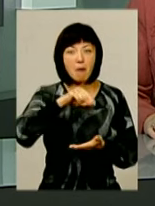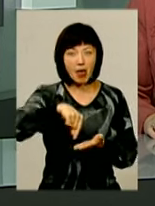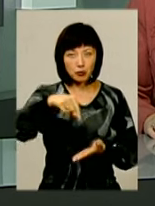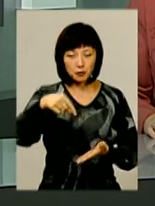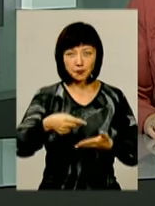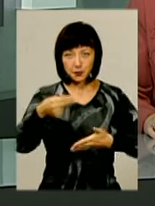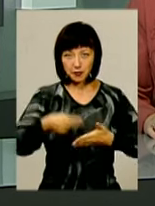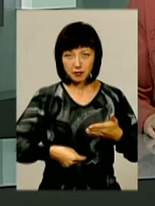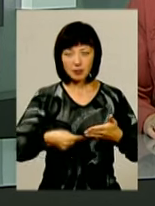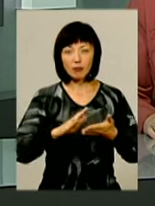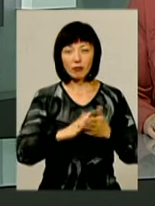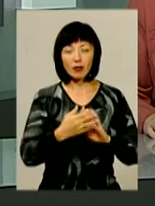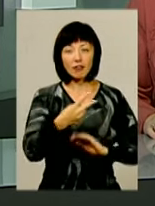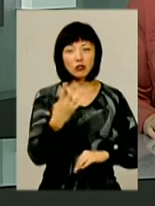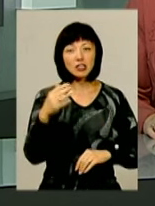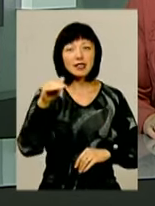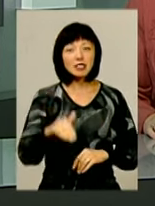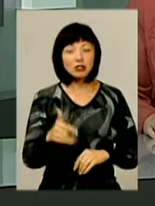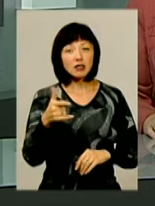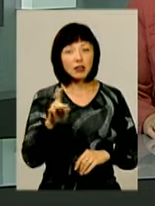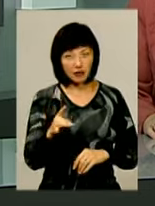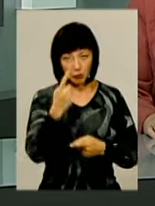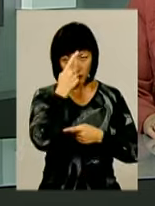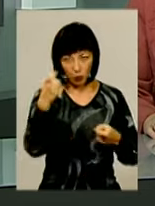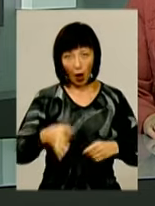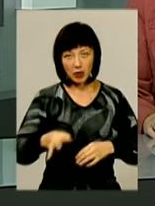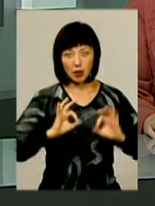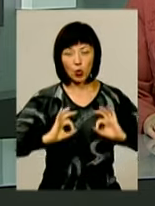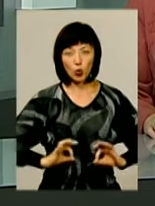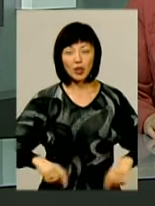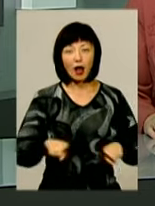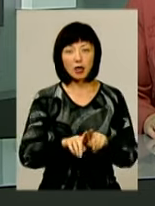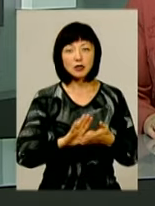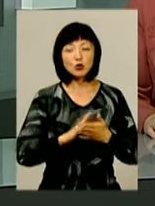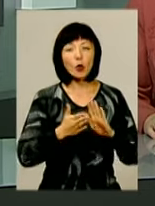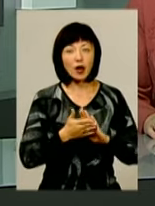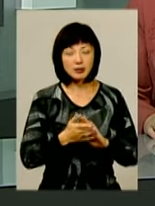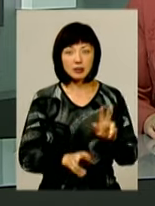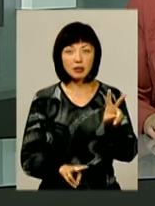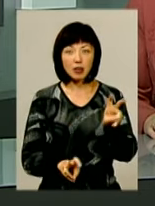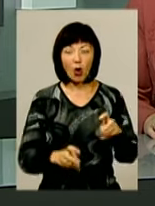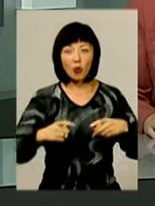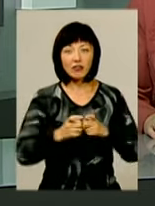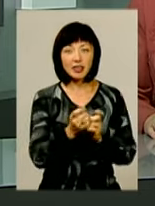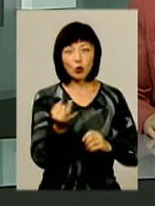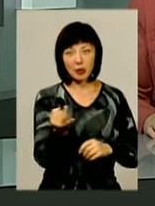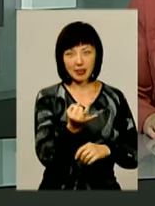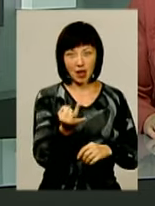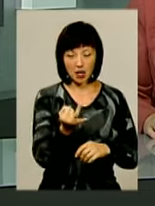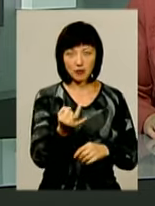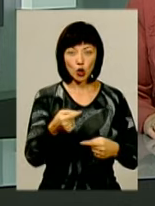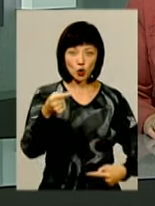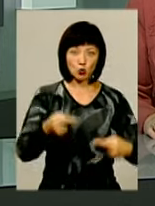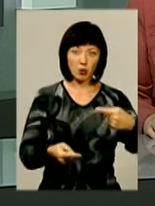,5 тисячі гривень, повідомляє обласна прокуратура. Така ситуація в віруспруденції зветься конфліктом інтересів, тобто